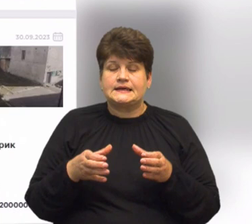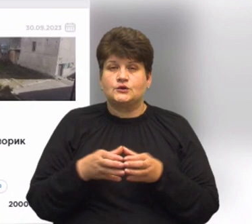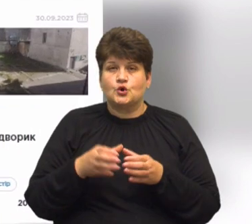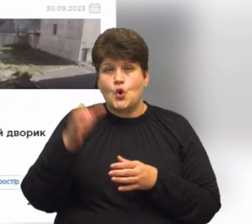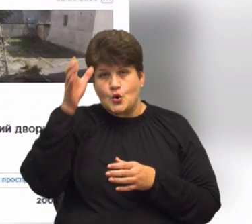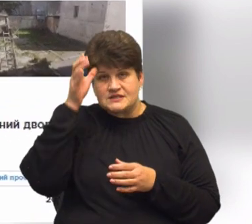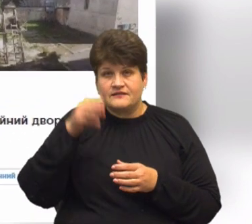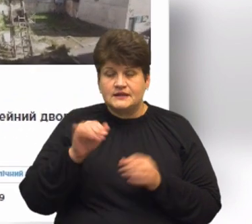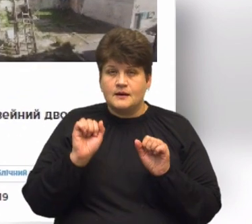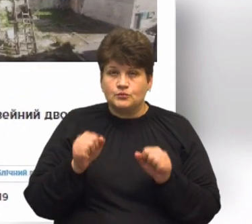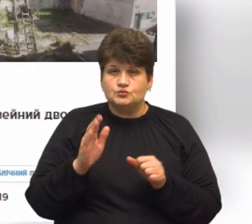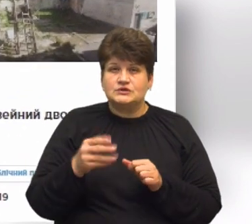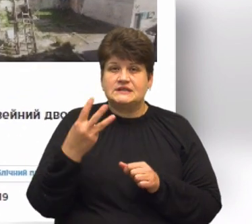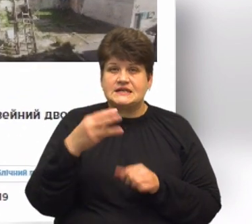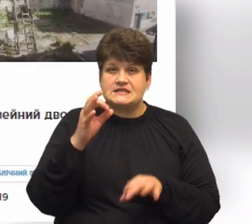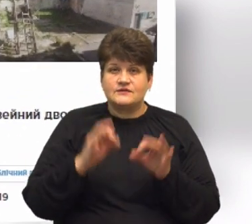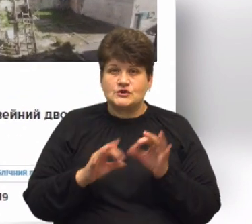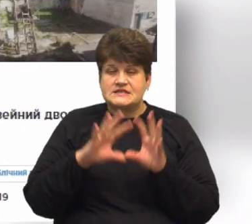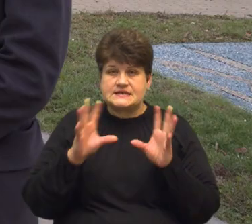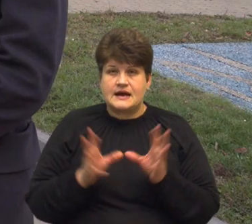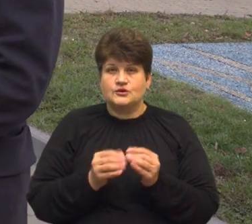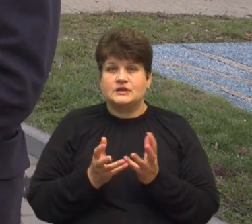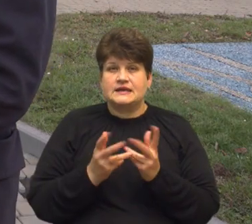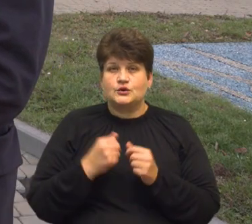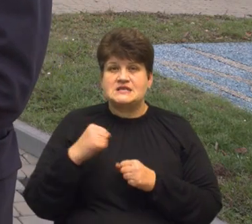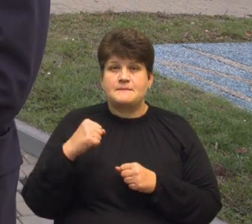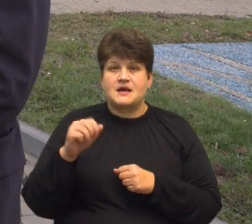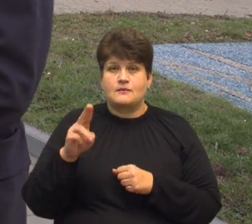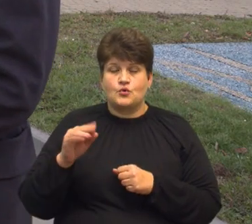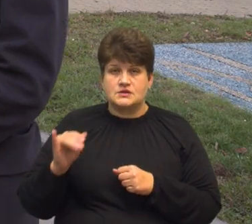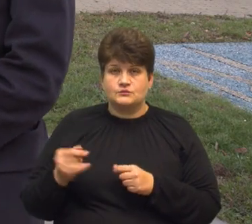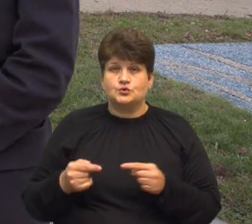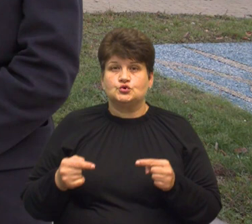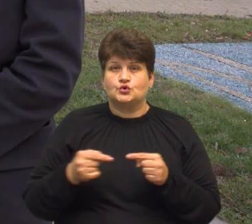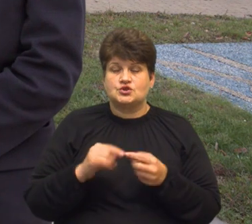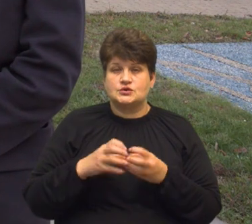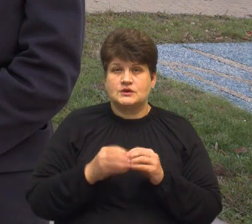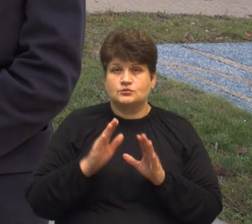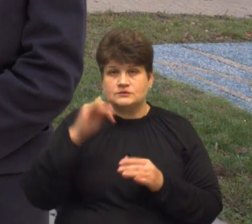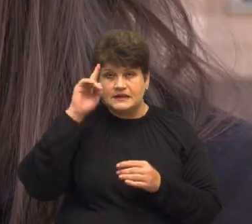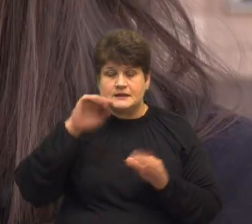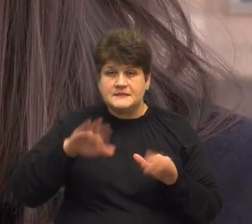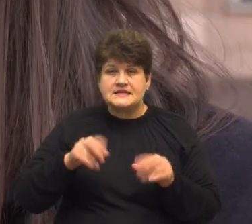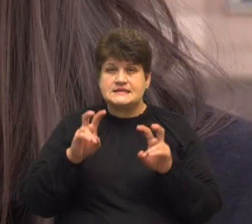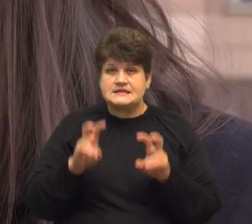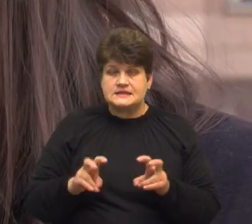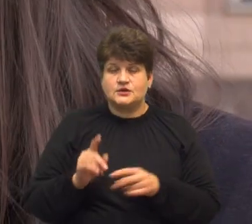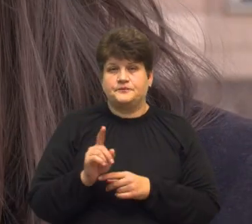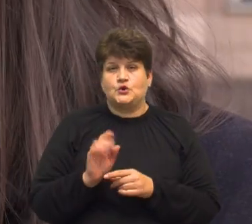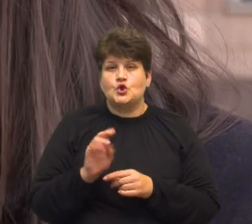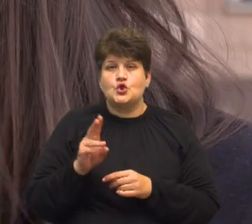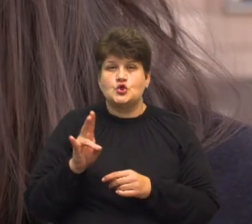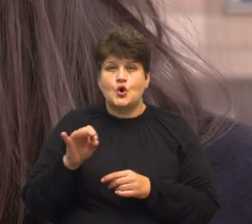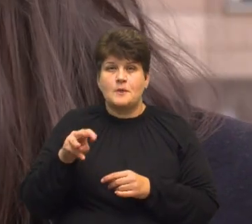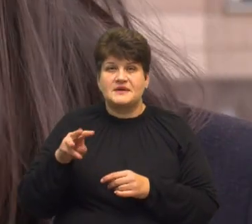можуть становити лише 30% від загальної кількості переможців. Тому точні результати будуть відомі після засідання номінаційного комітету, яке